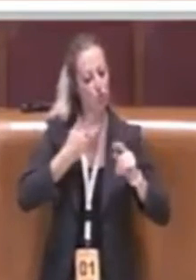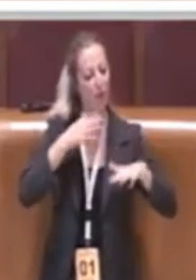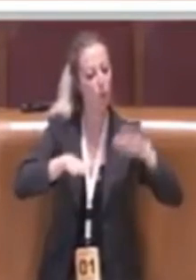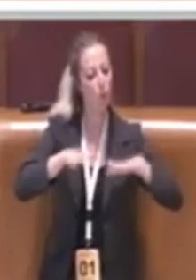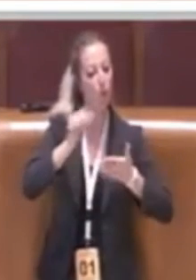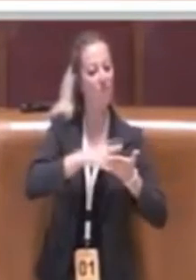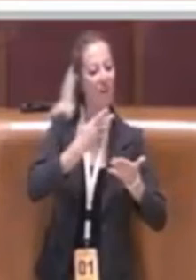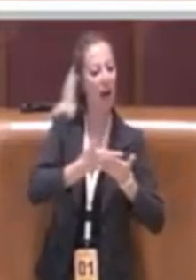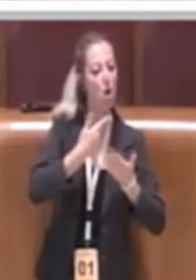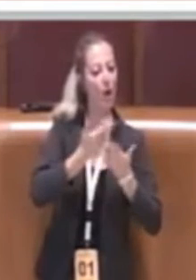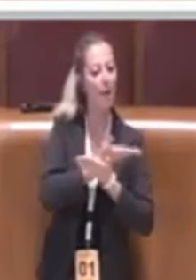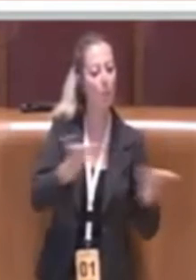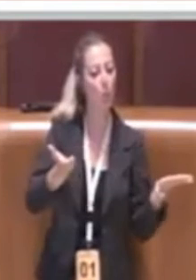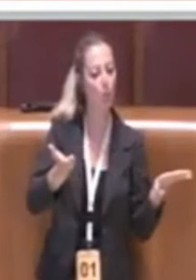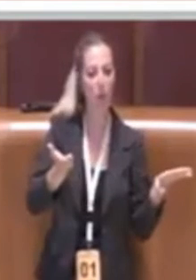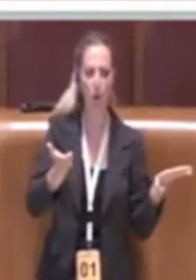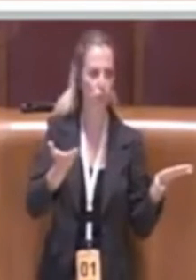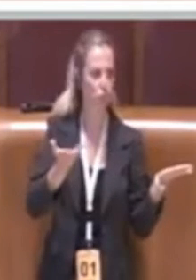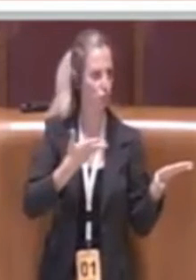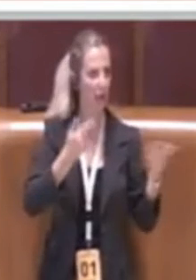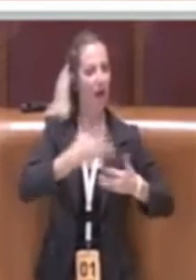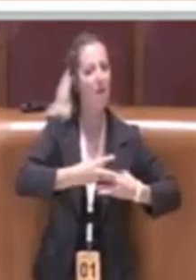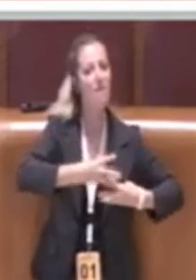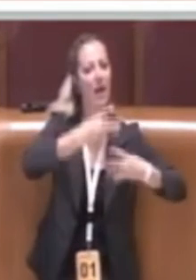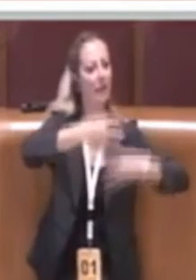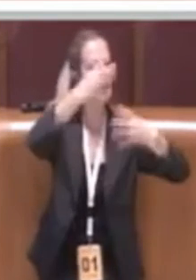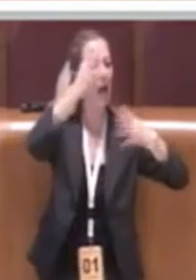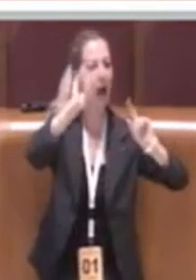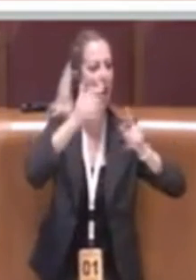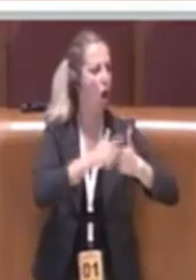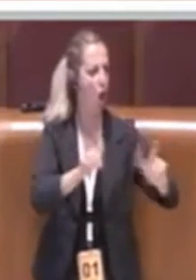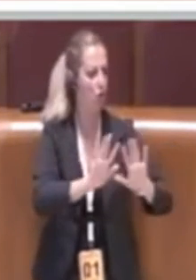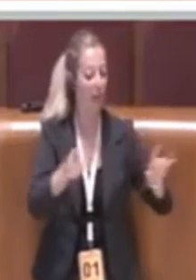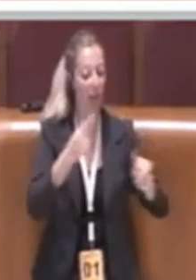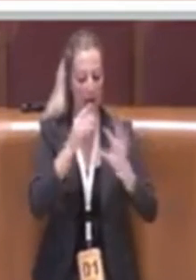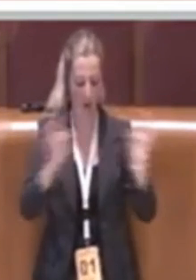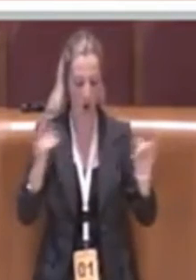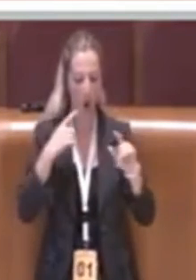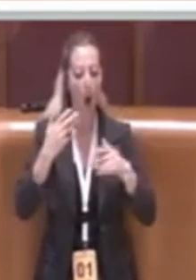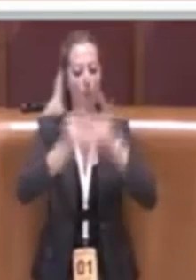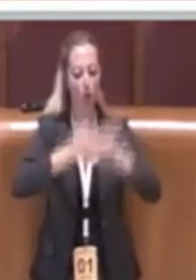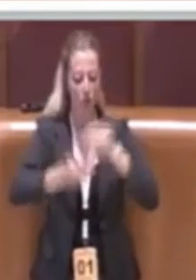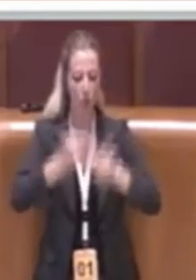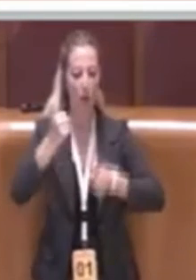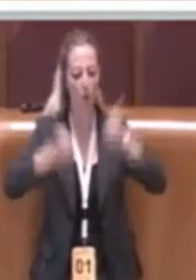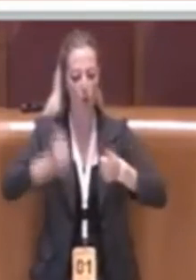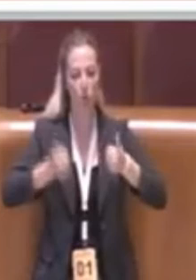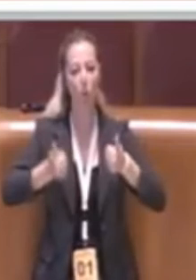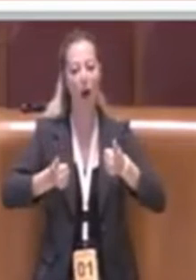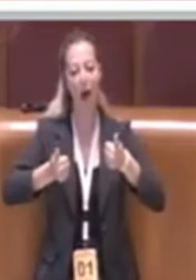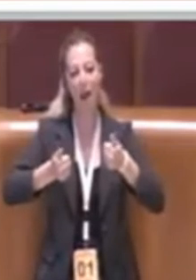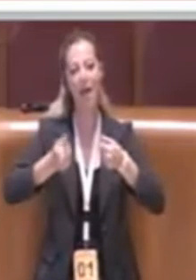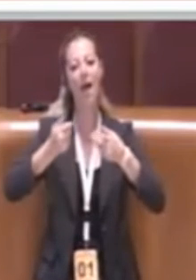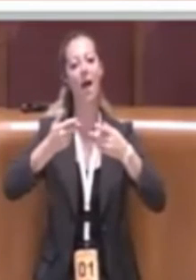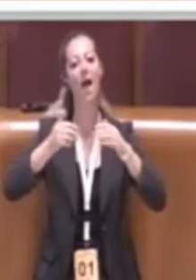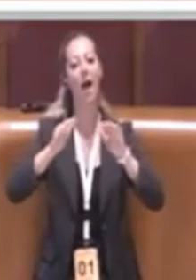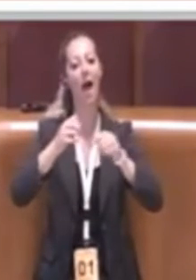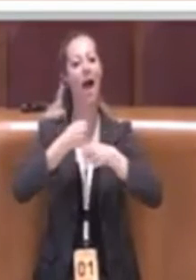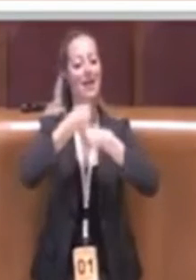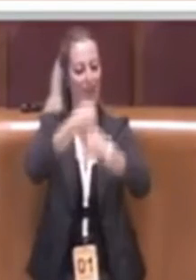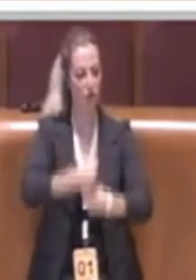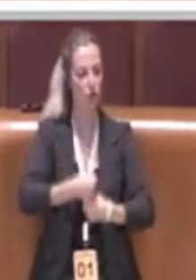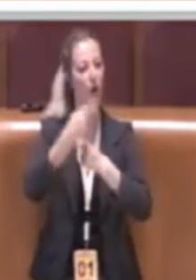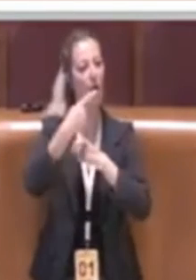verticali. Io leggo da questa sentenza che per procedure concorsiali di assenzione attribuite alla giurisdizione dal giudice